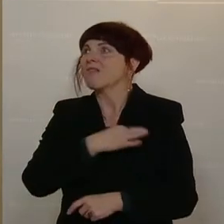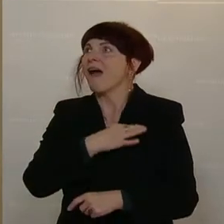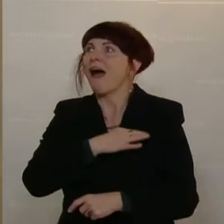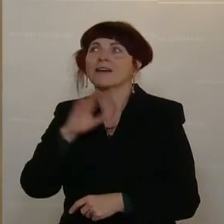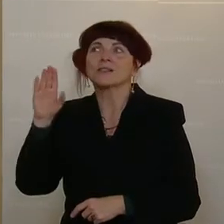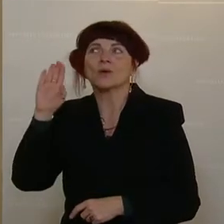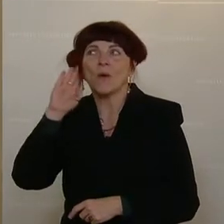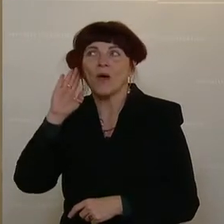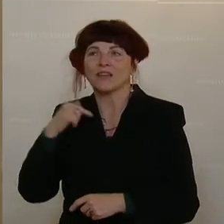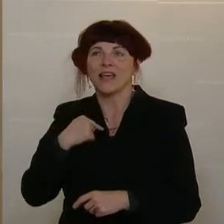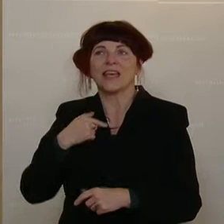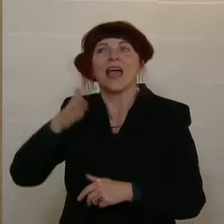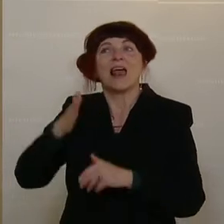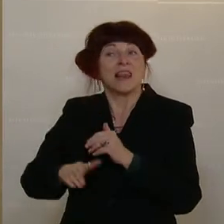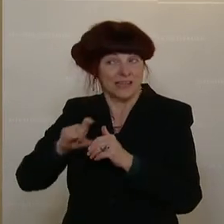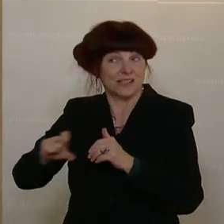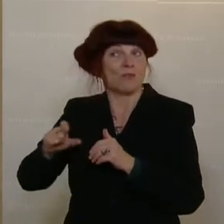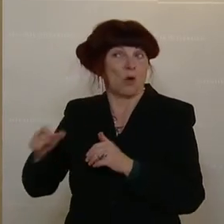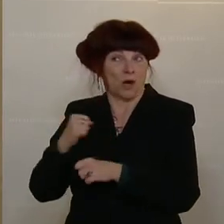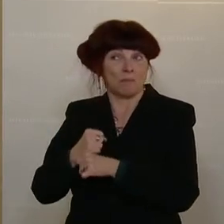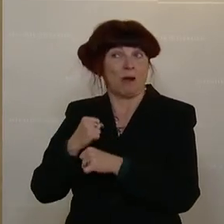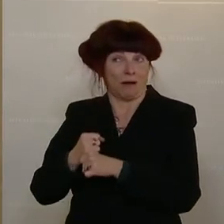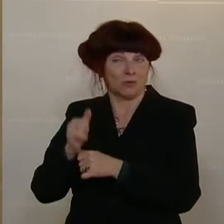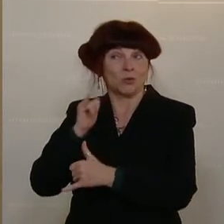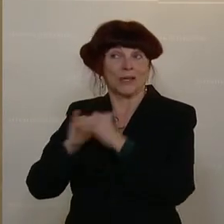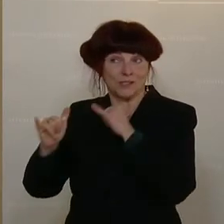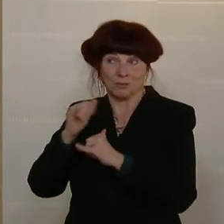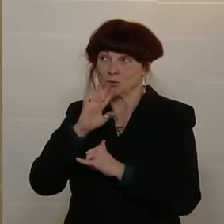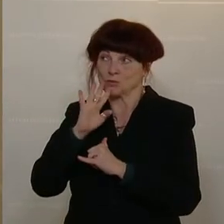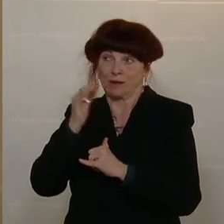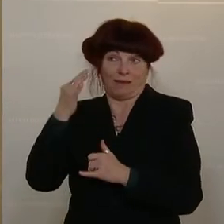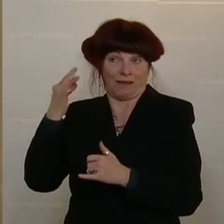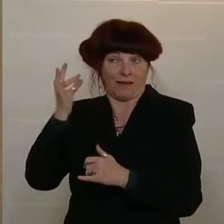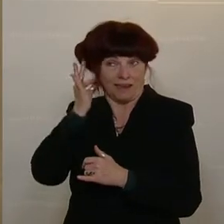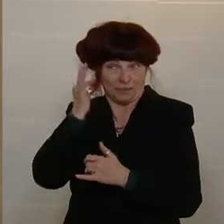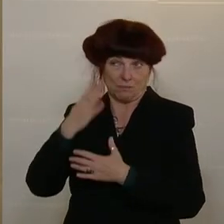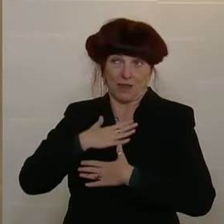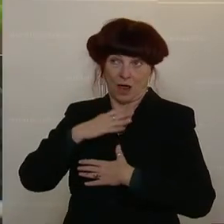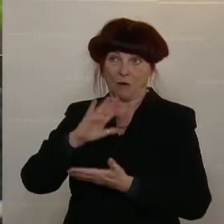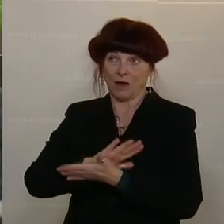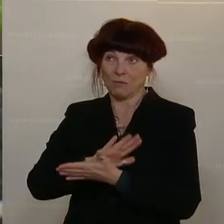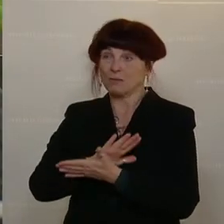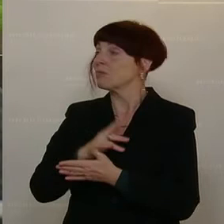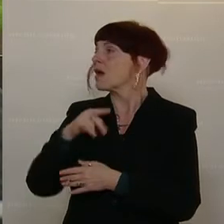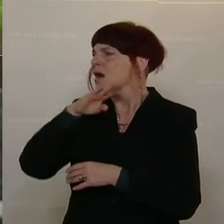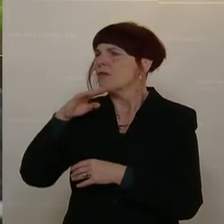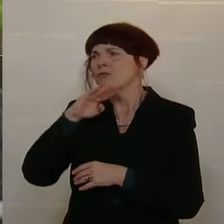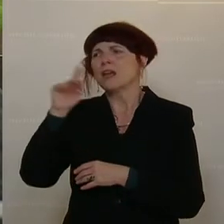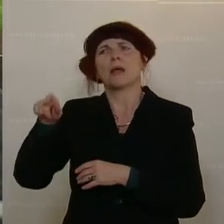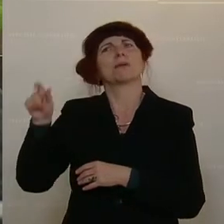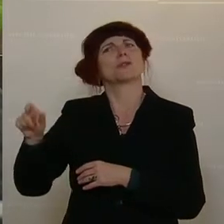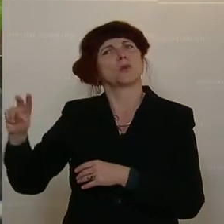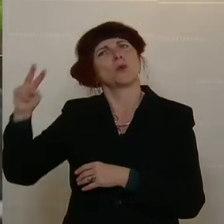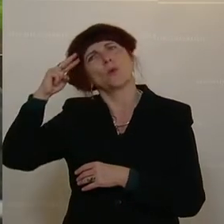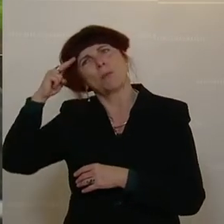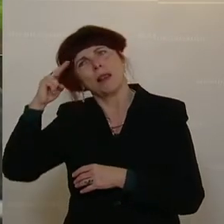seitdem ich Tourismussprecherin bin, getan habe. Und eines ist immer wieder gekommen. Viele überlegen, ob sie weiterhin in der